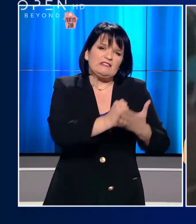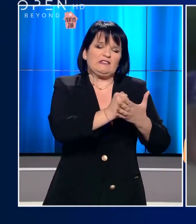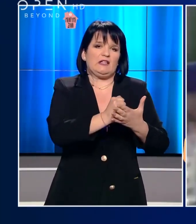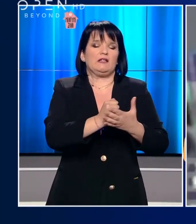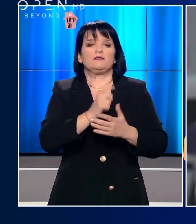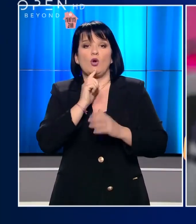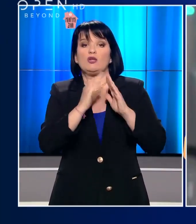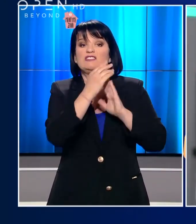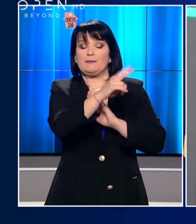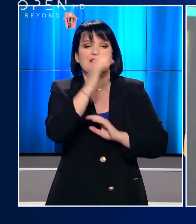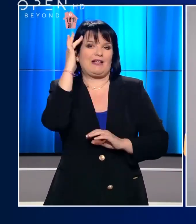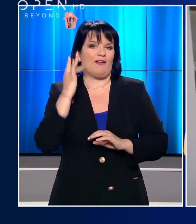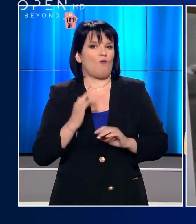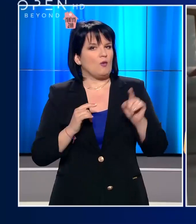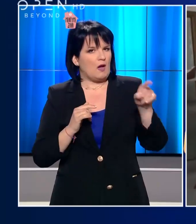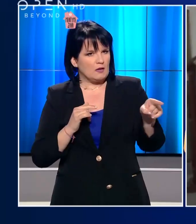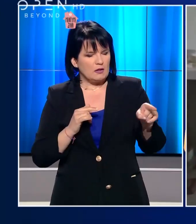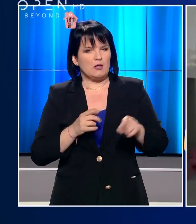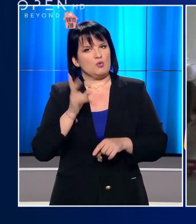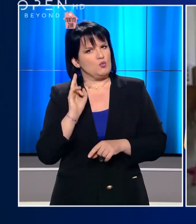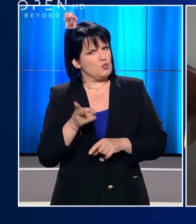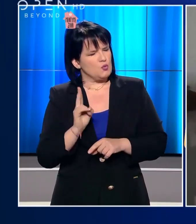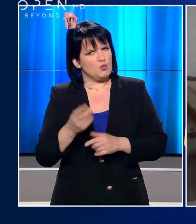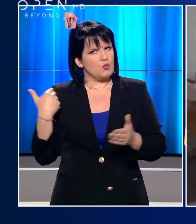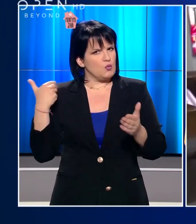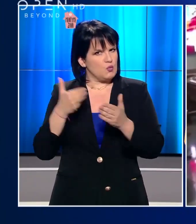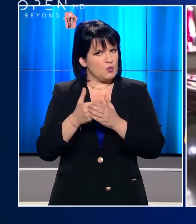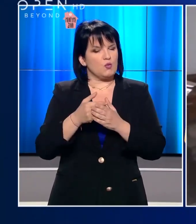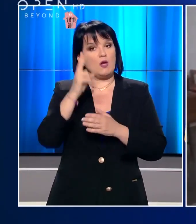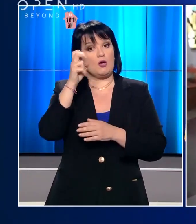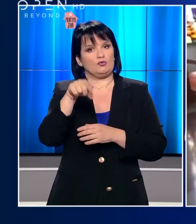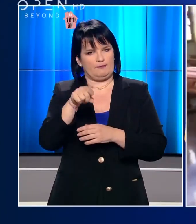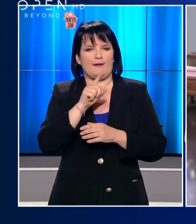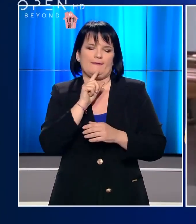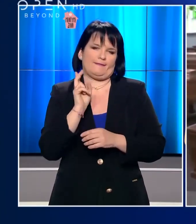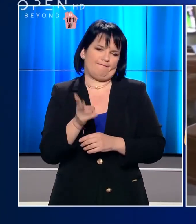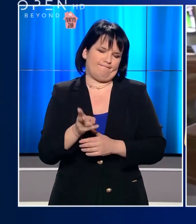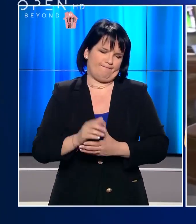από το σπίτι της στην Καλιφόρνια που βρίσκεται σε κατάσταση έκτακτης ανάγκης εδώ και 20 ημέρες.